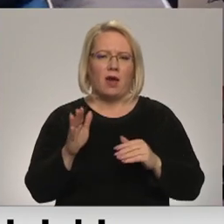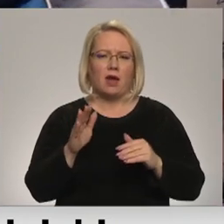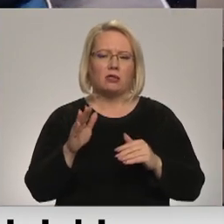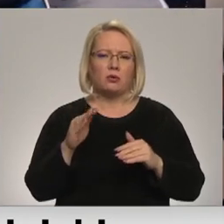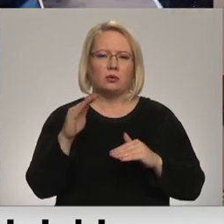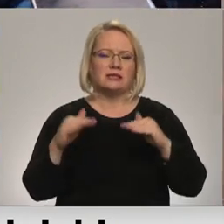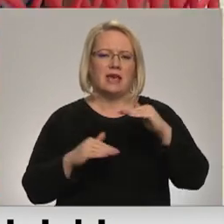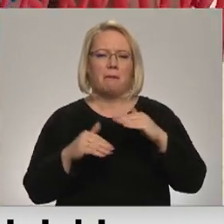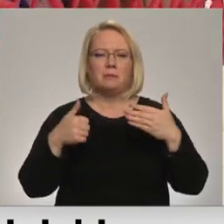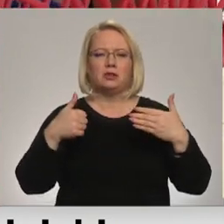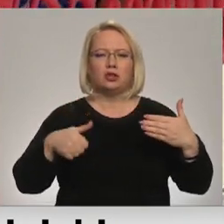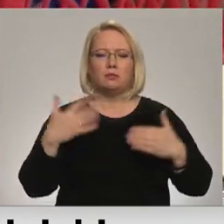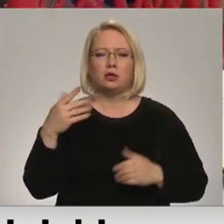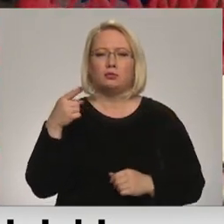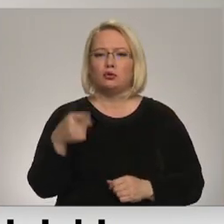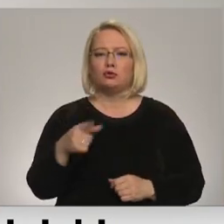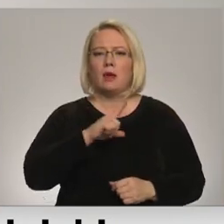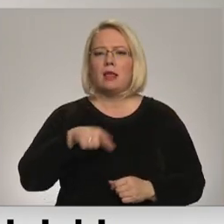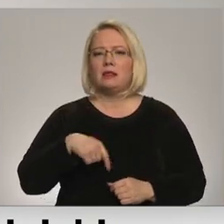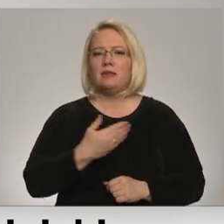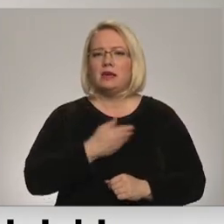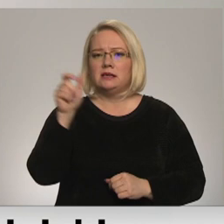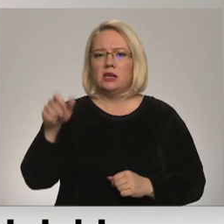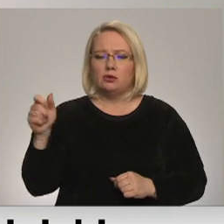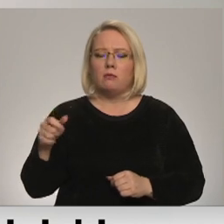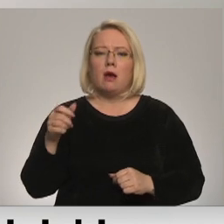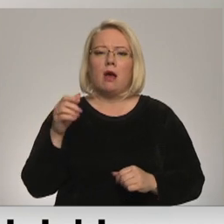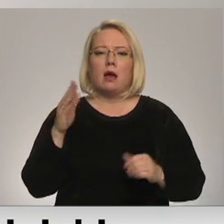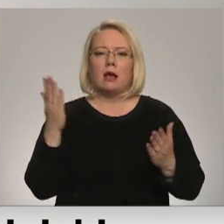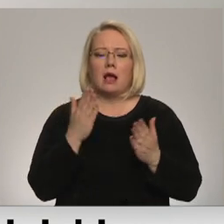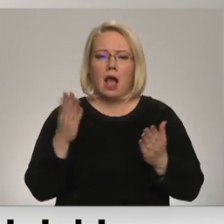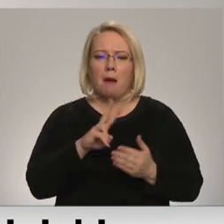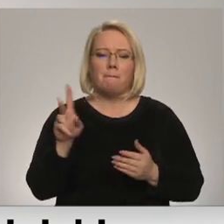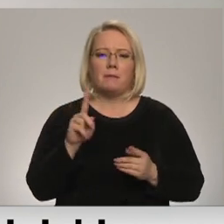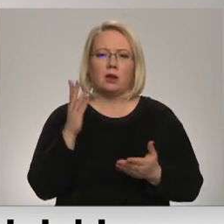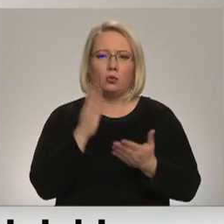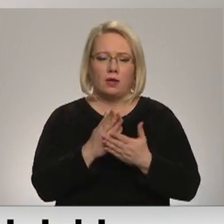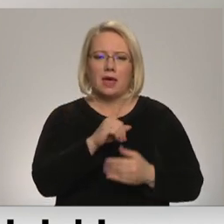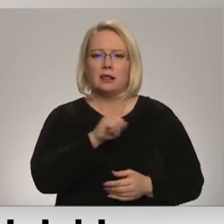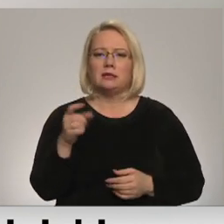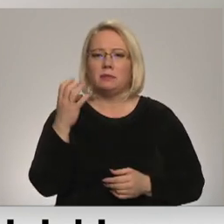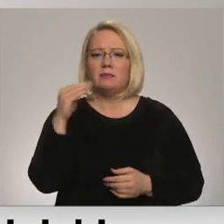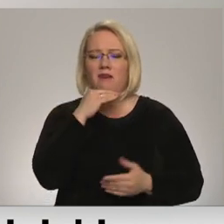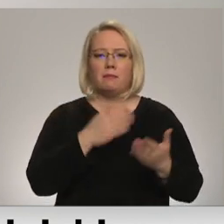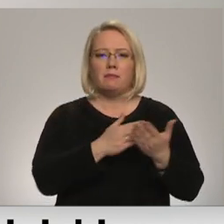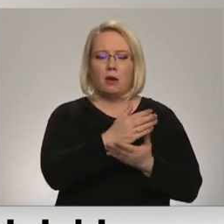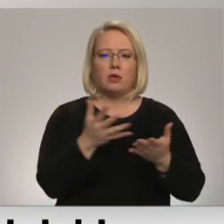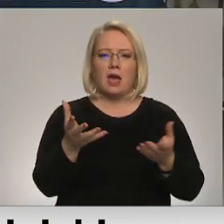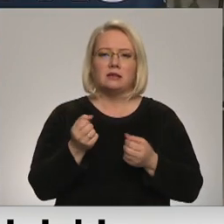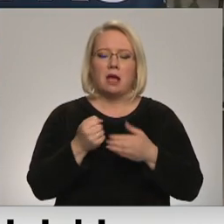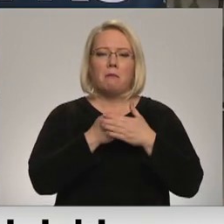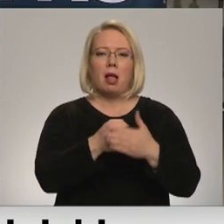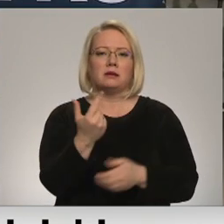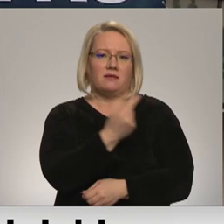165 tūkstošiem Latvijas iedzīvotāji vēl būtu jātodās noteikti līdz 15. februāri, un jāsaņem savu balstu